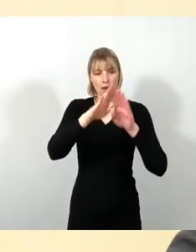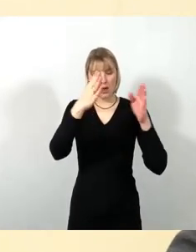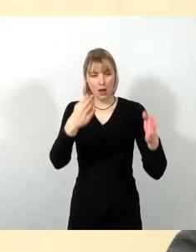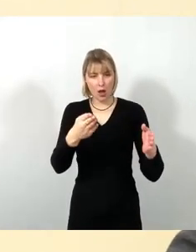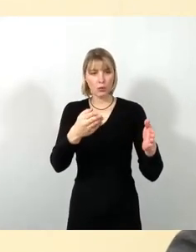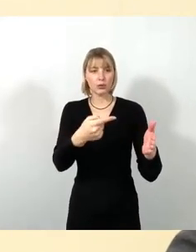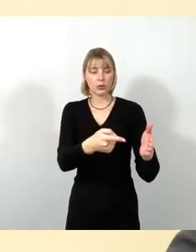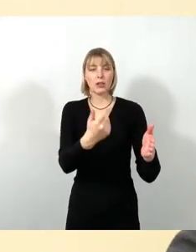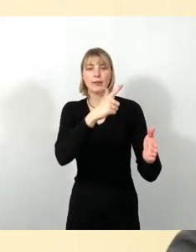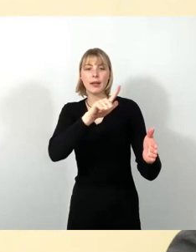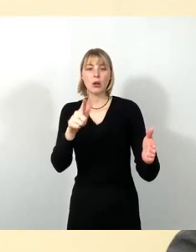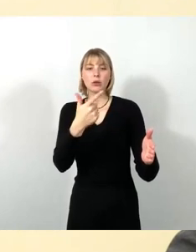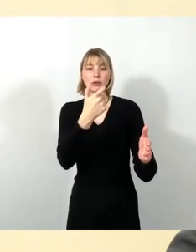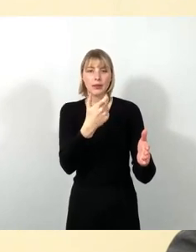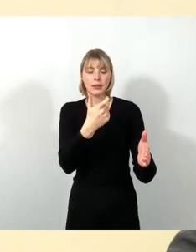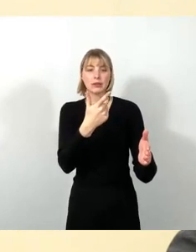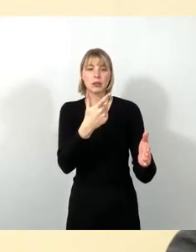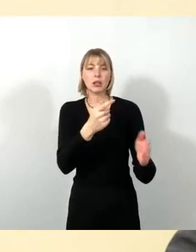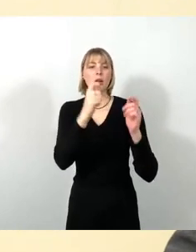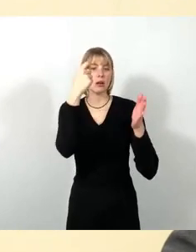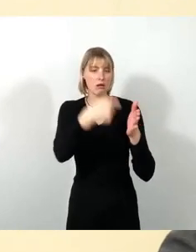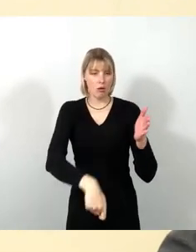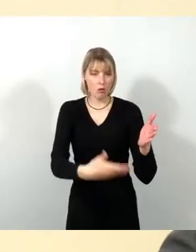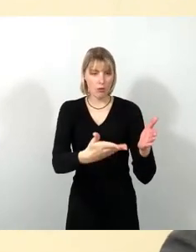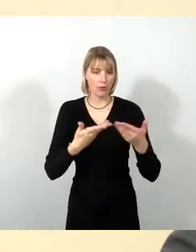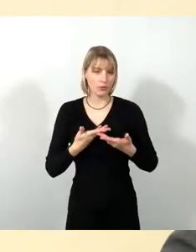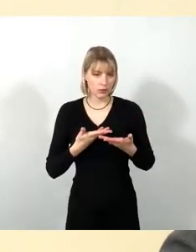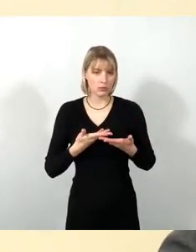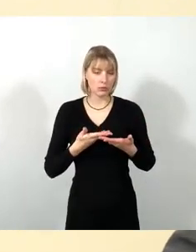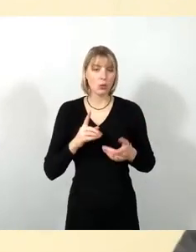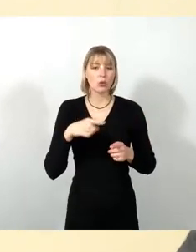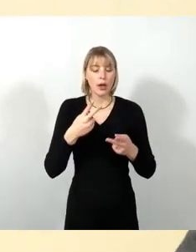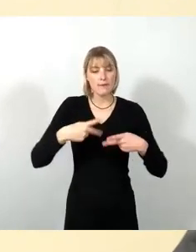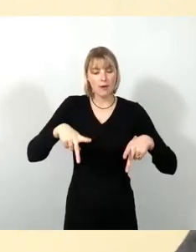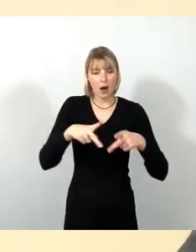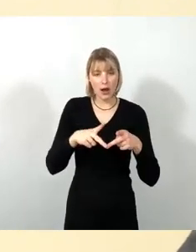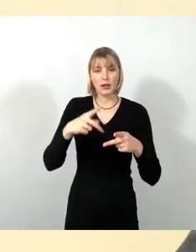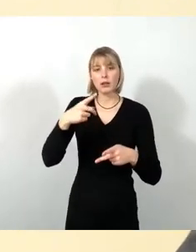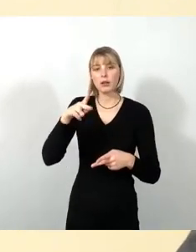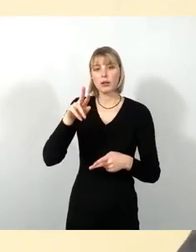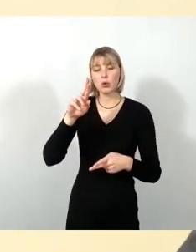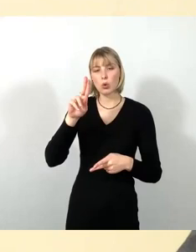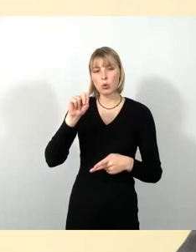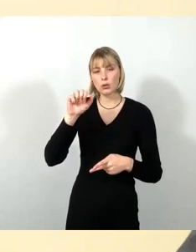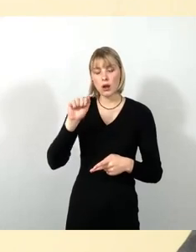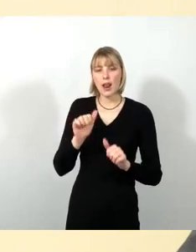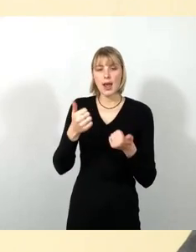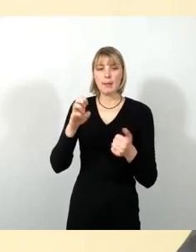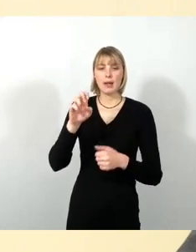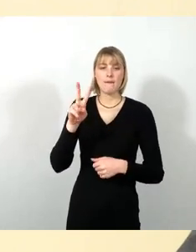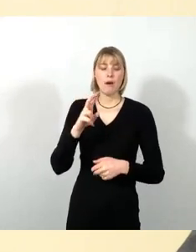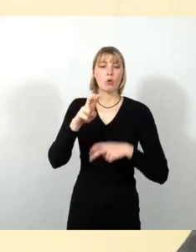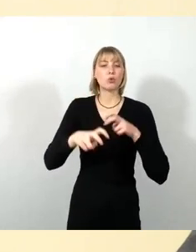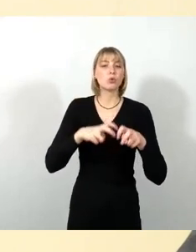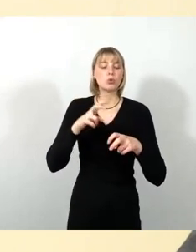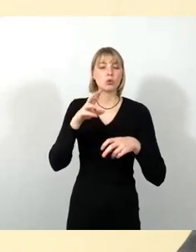2020 erworben hat und mit dem Verein in Kroner Leben e.V. einen Nutzungsvertrag für den Garten abgeschlossen hat, nicht für